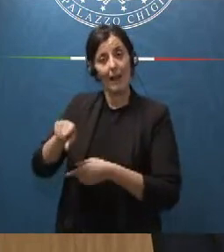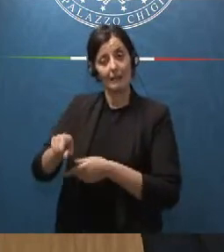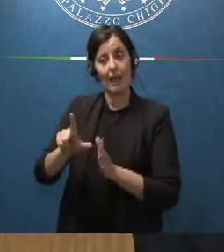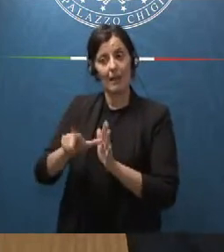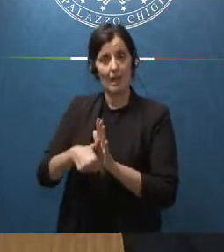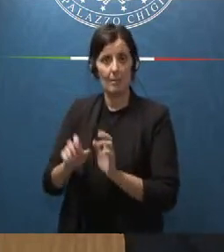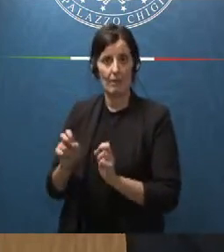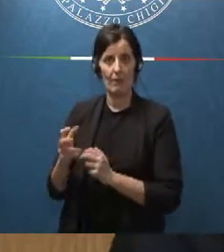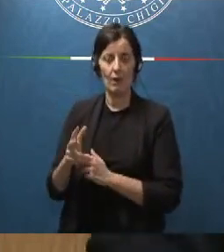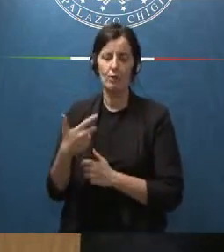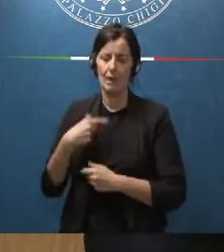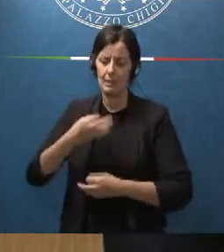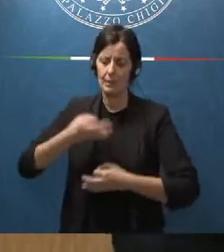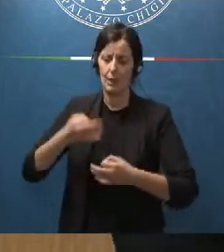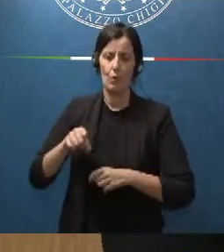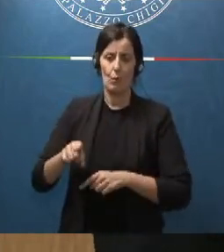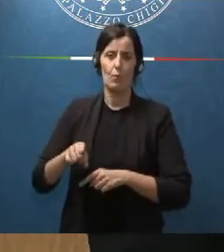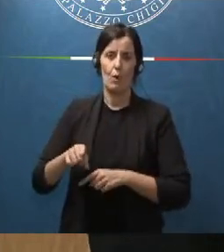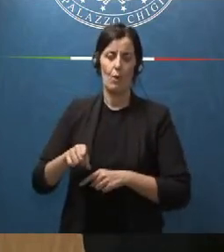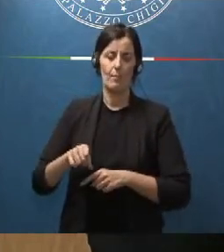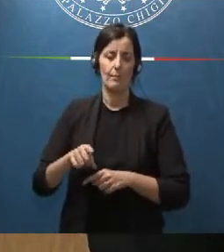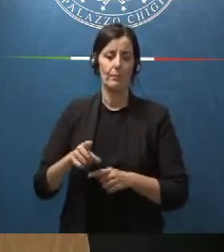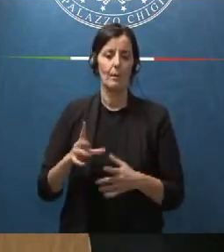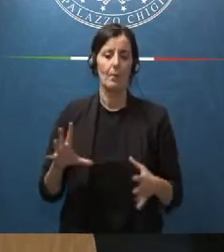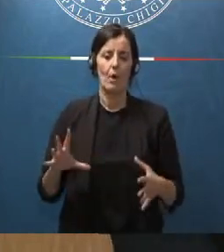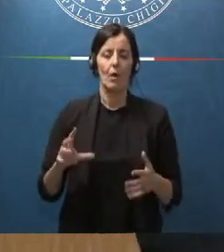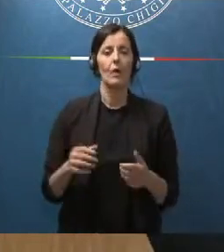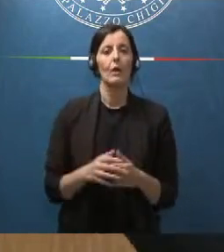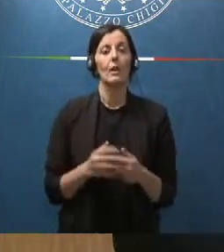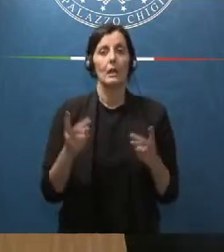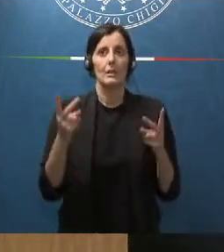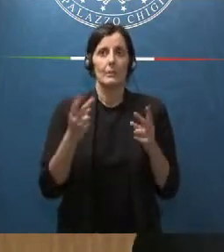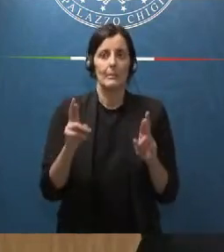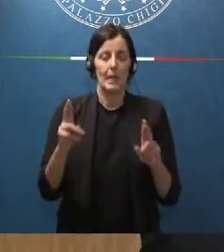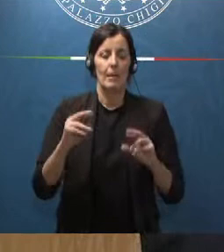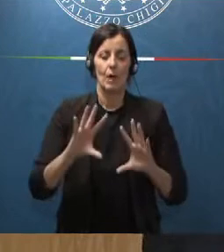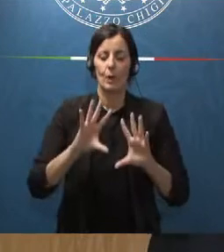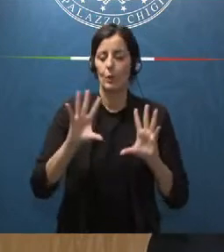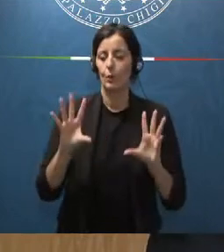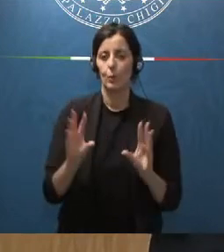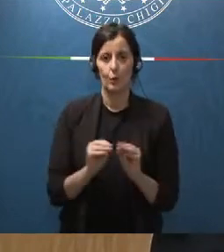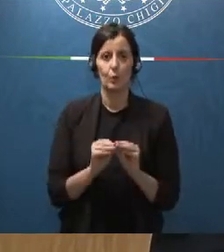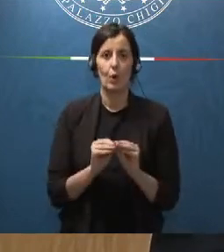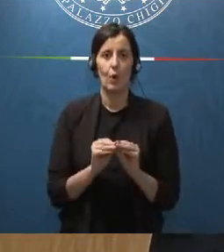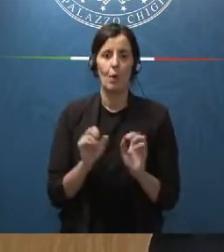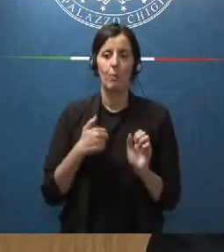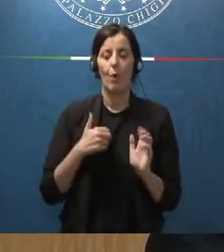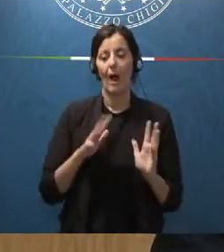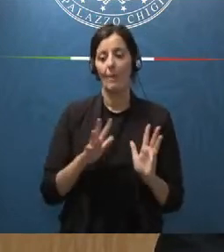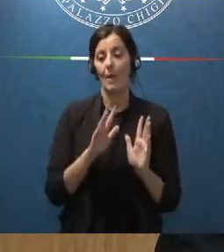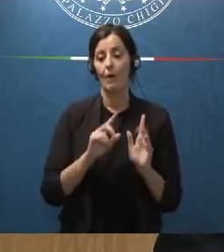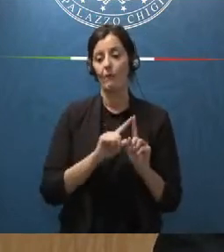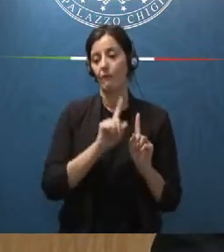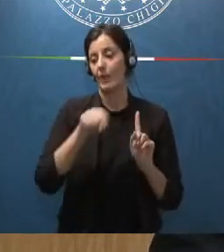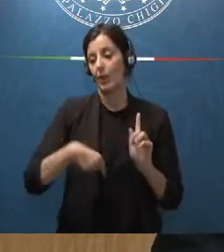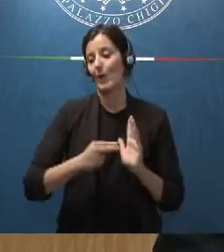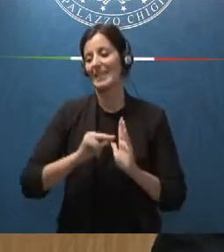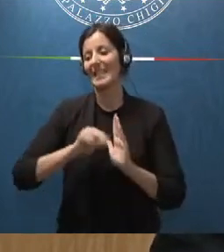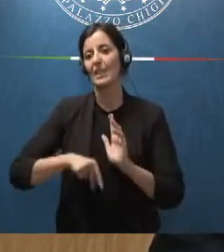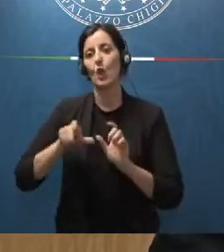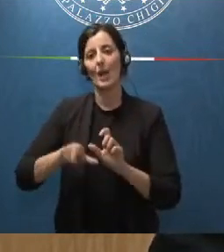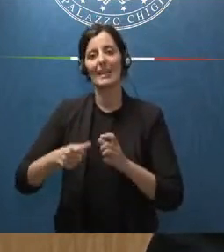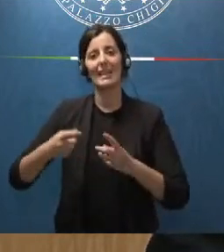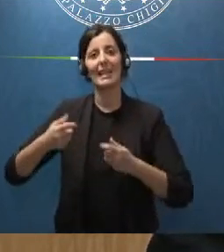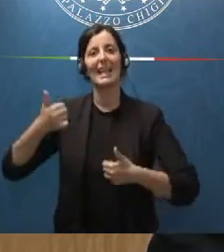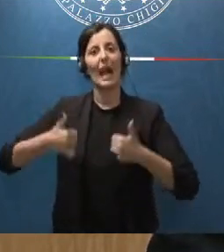così sarà siano in linea con l'esigenza che tutto avvenga entro l'iscrizione al campionato nelle